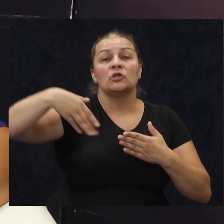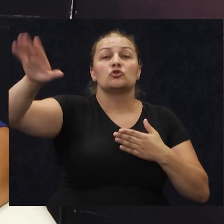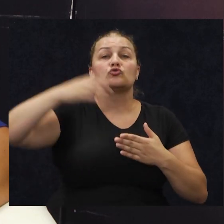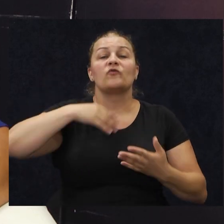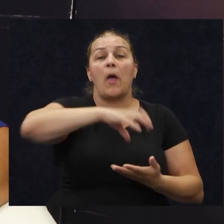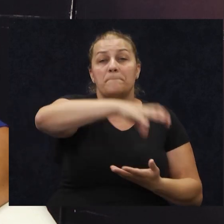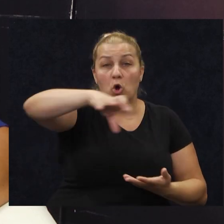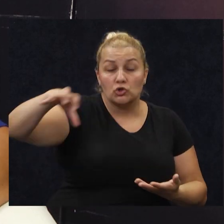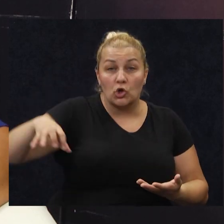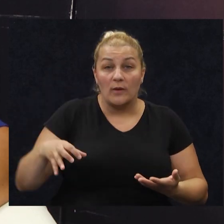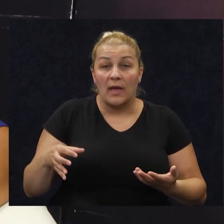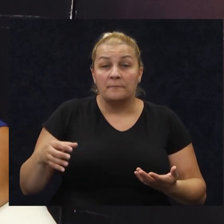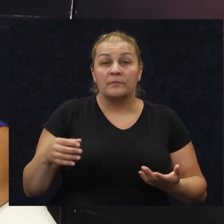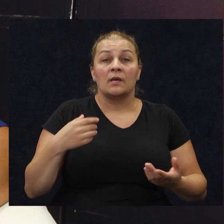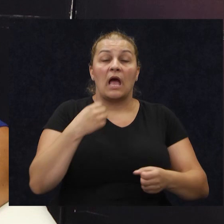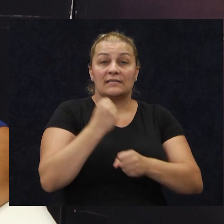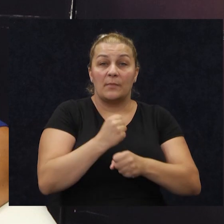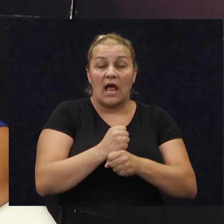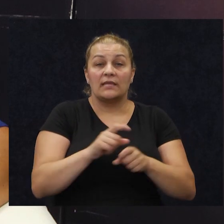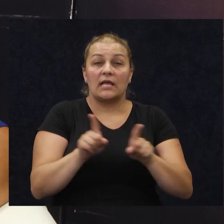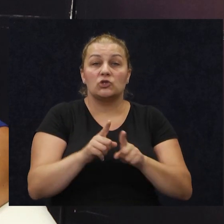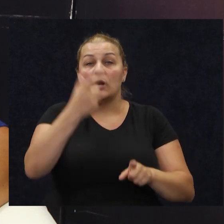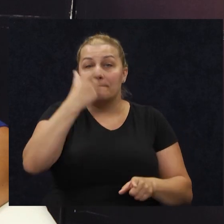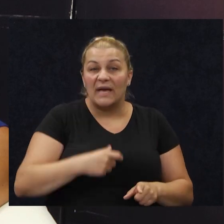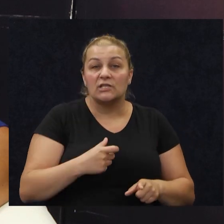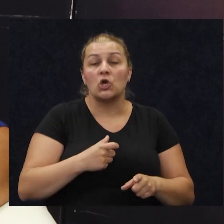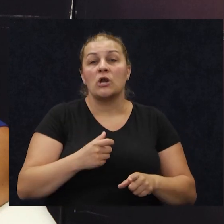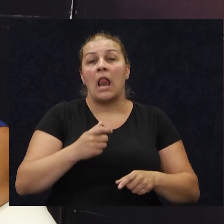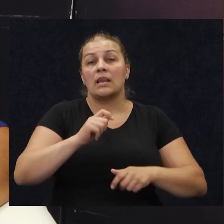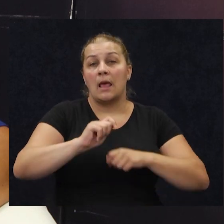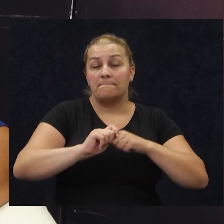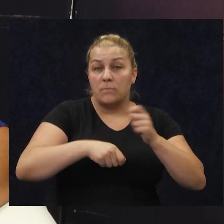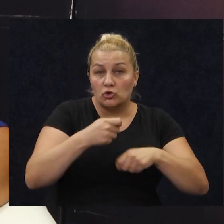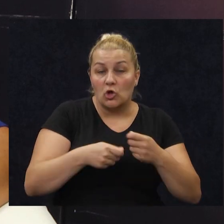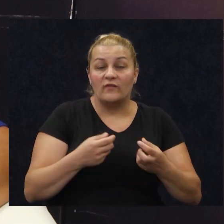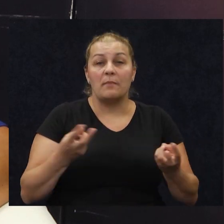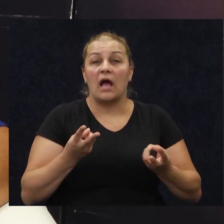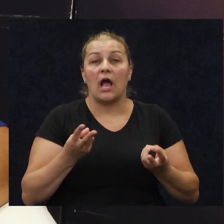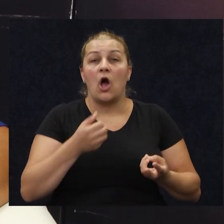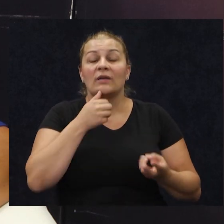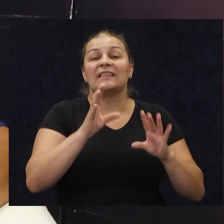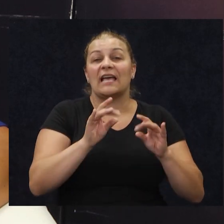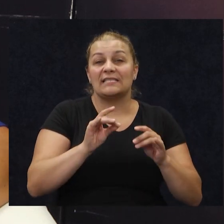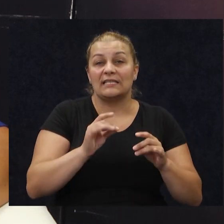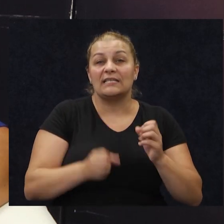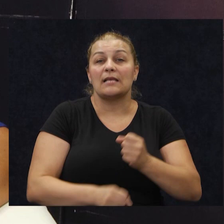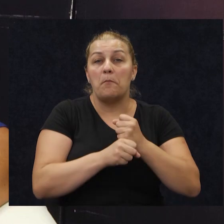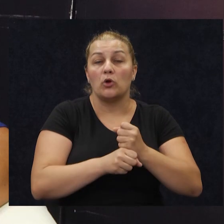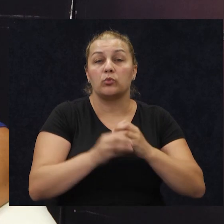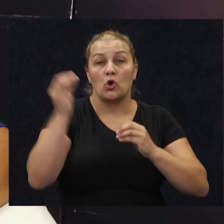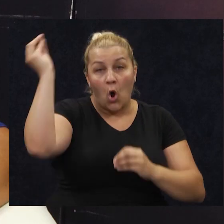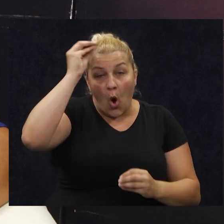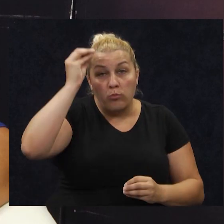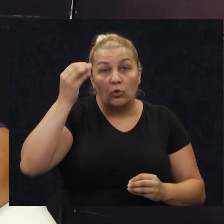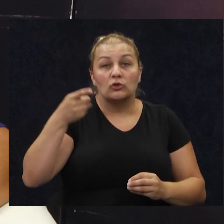postrojbe. Radila sam na isto personalnim poslovima, kao i u desetini za potporu obuke,